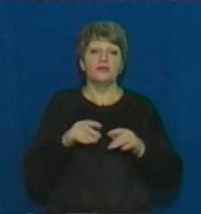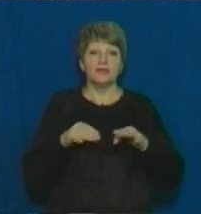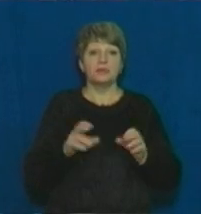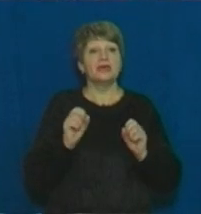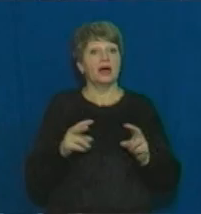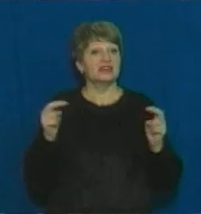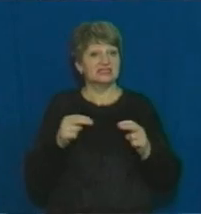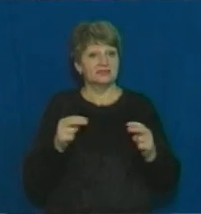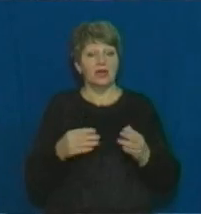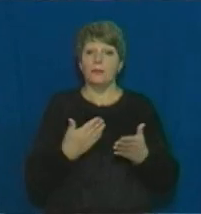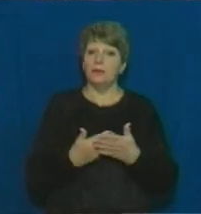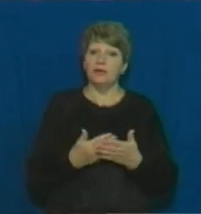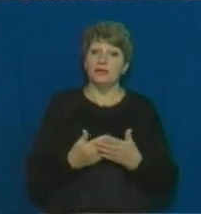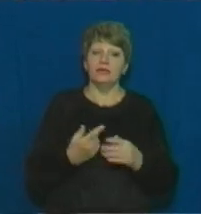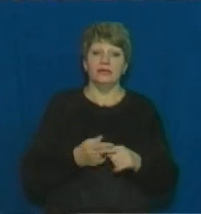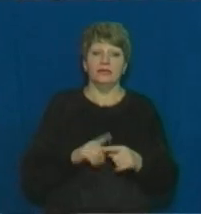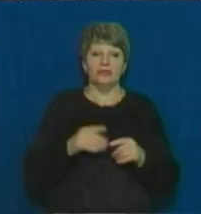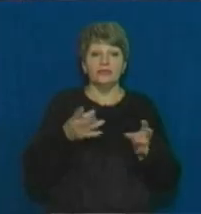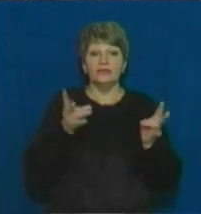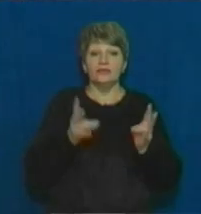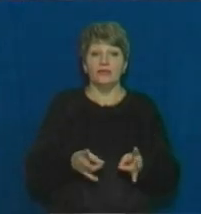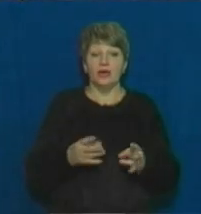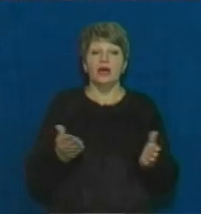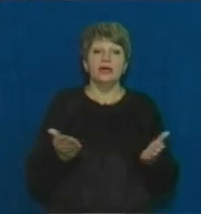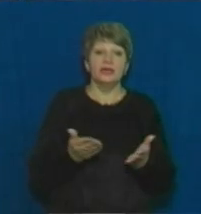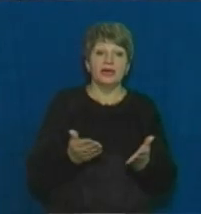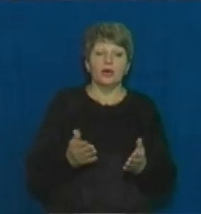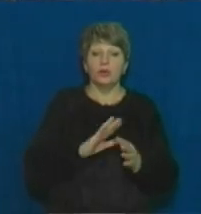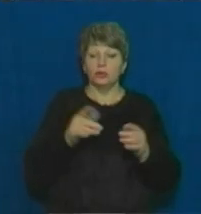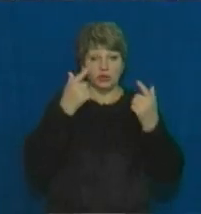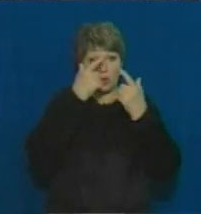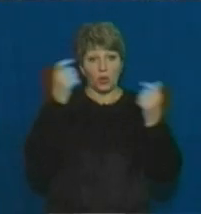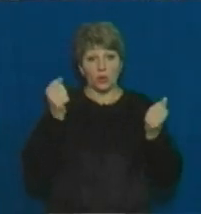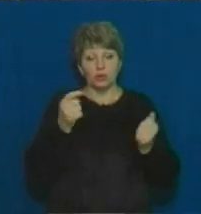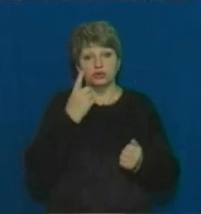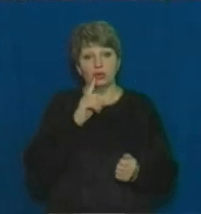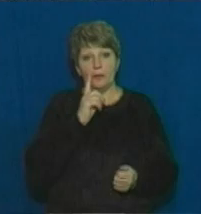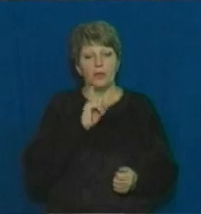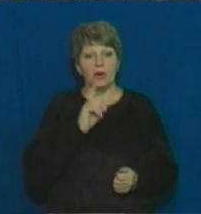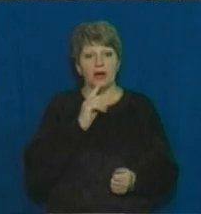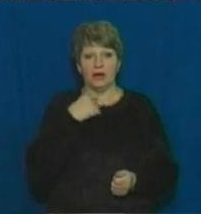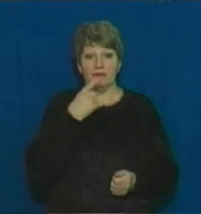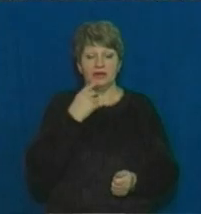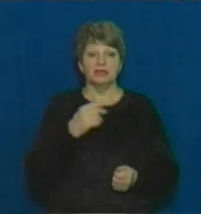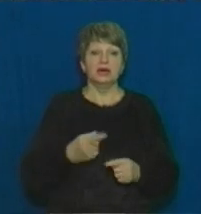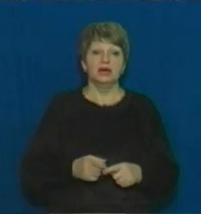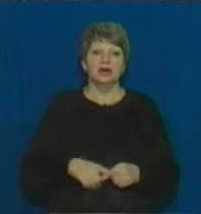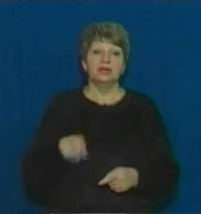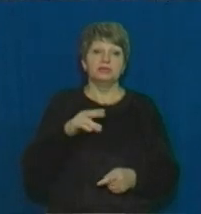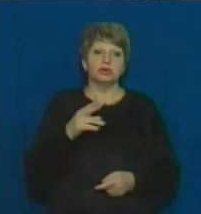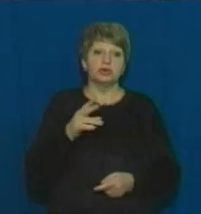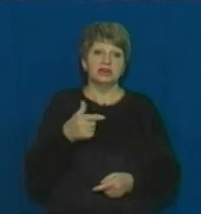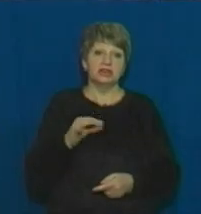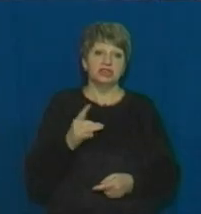свідок. Підозру у вчиненні дорожньо-транспортної пригоди нікому не оголошено, говорить прес-секретар Нацполіції в Черкаській області Дмитро